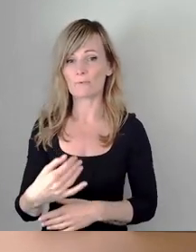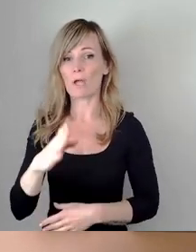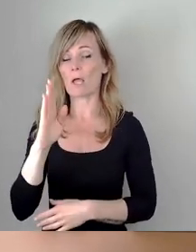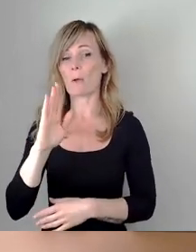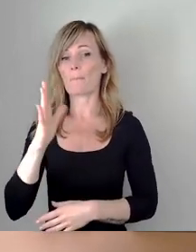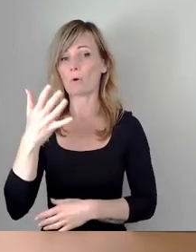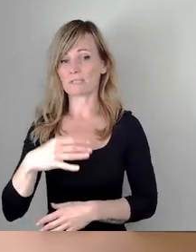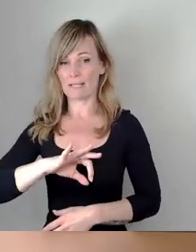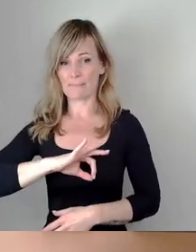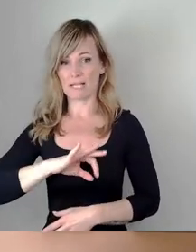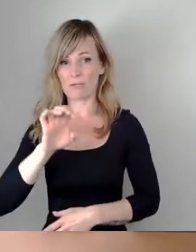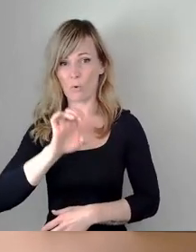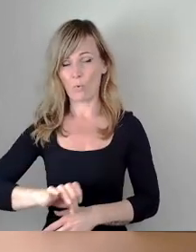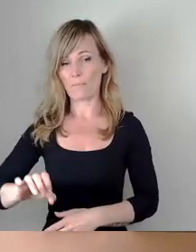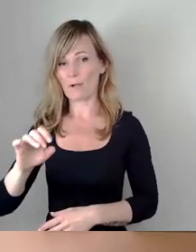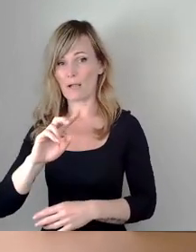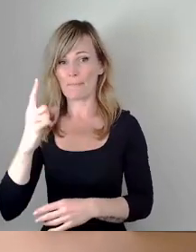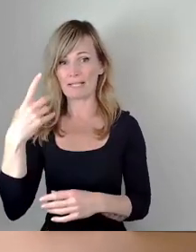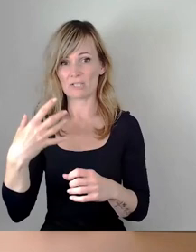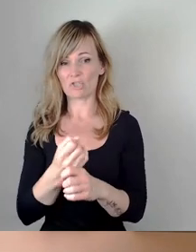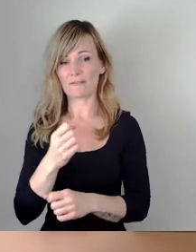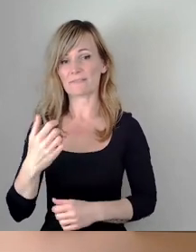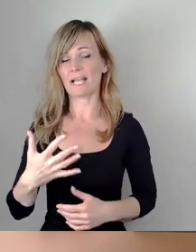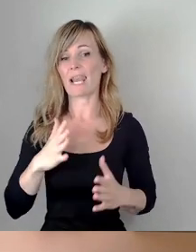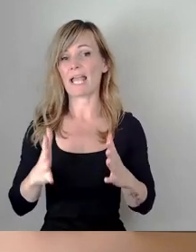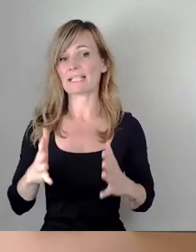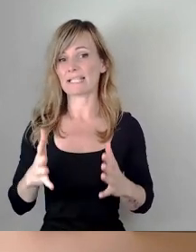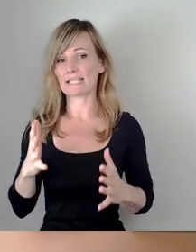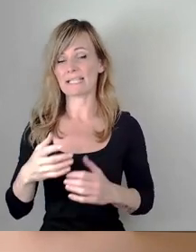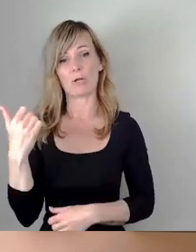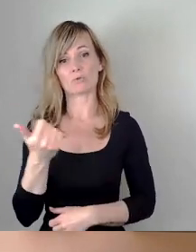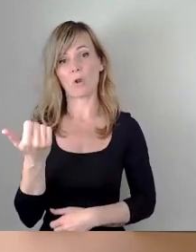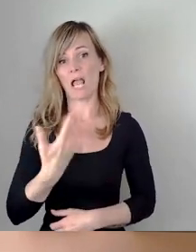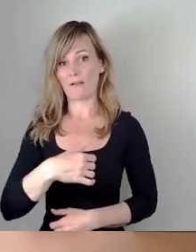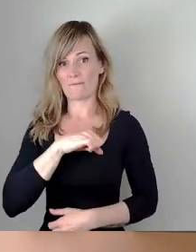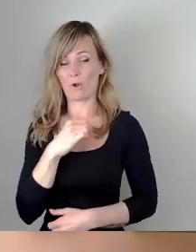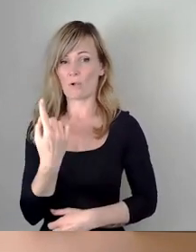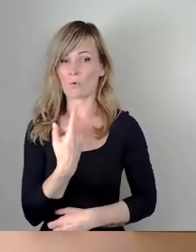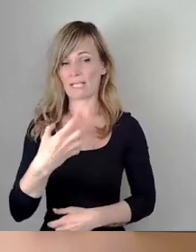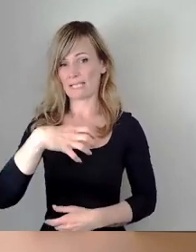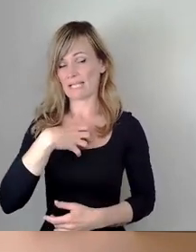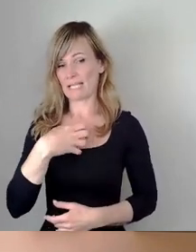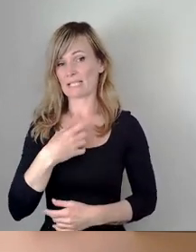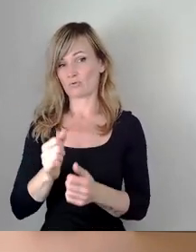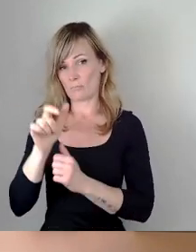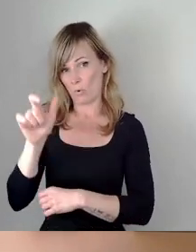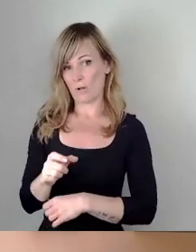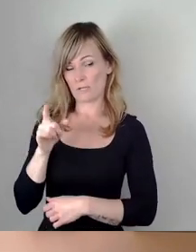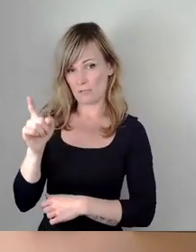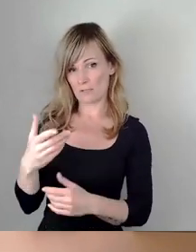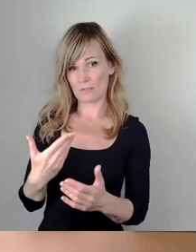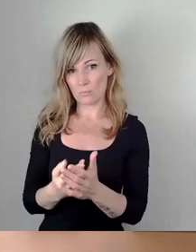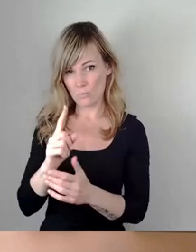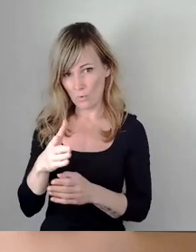Europameisterschaften der Leichtathletik. Toller Erfolg für unseren Dresdner Sportler und damit geht dann auch der